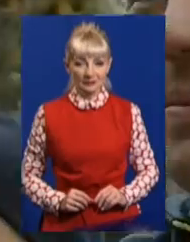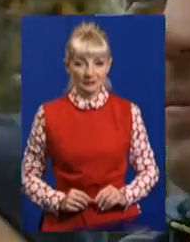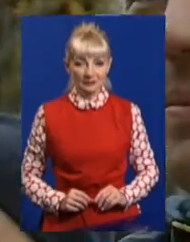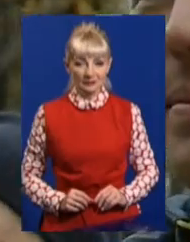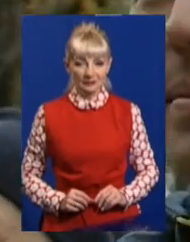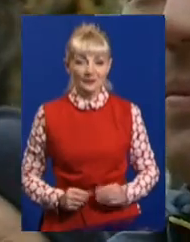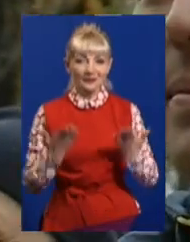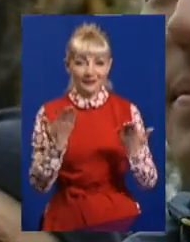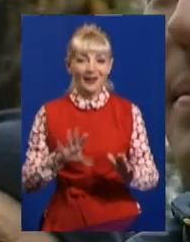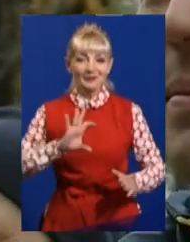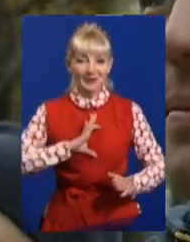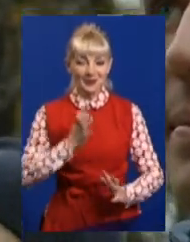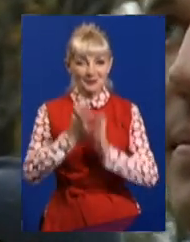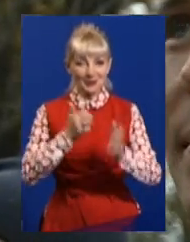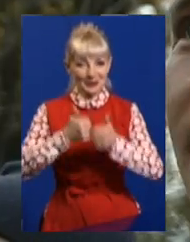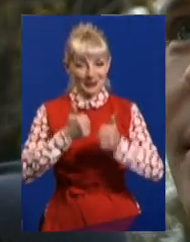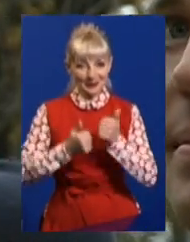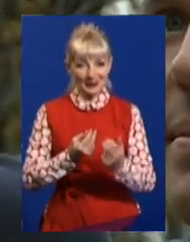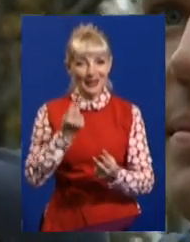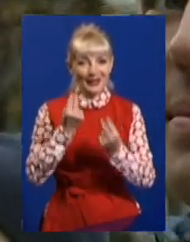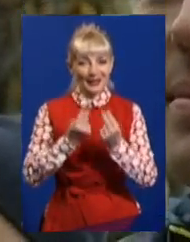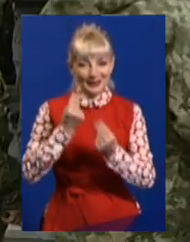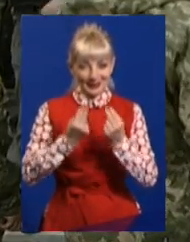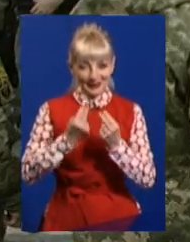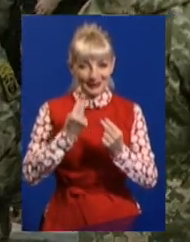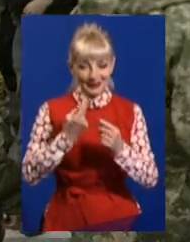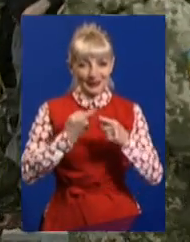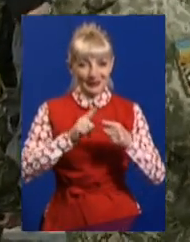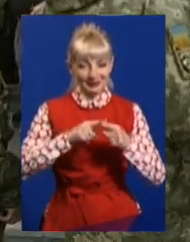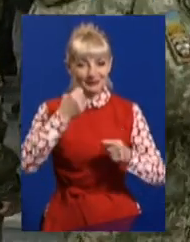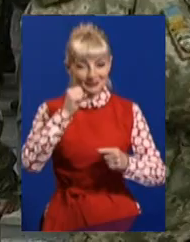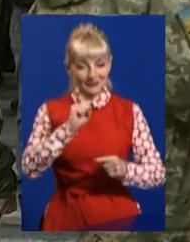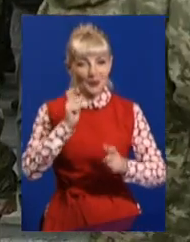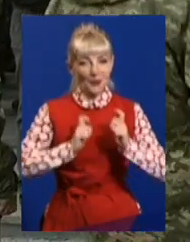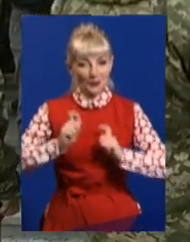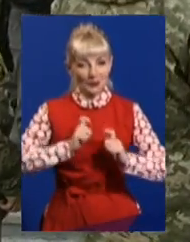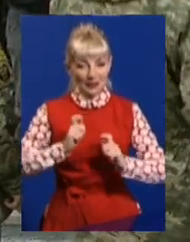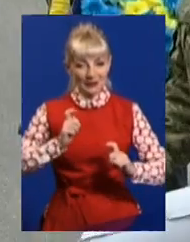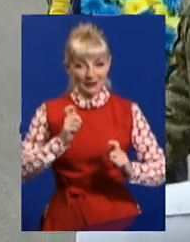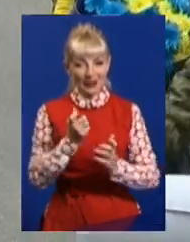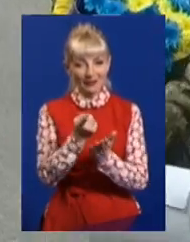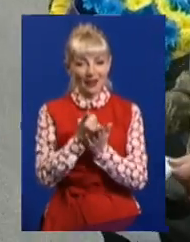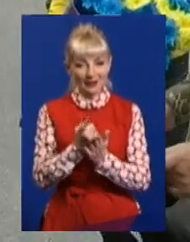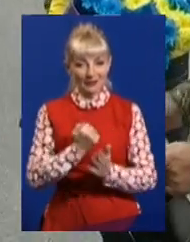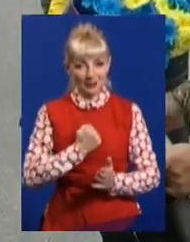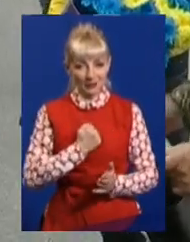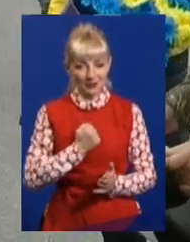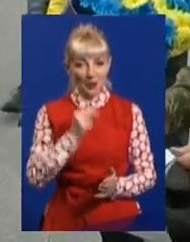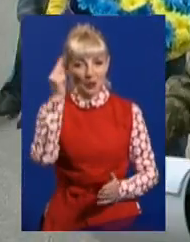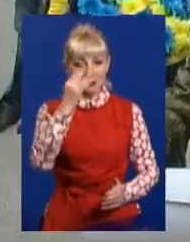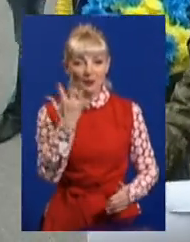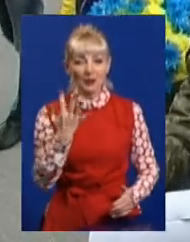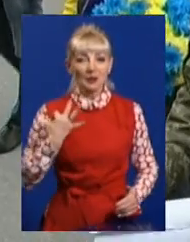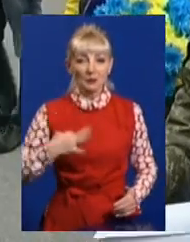Ось так призера міжнародних змагань ігри Нескорених Василя Умельченка зустрічають курсанту Інституту танкових військ. Василь навчається тут на п'ятому